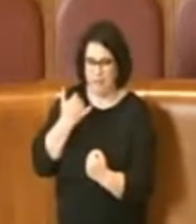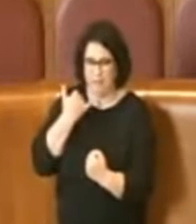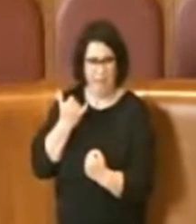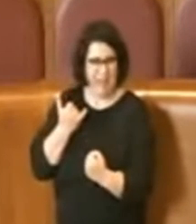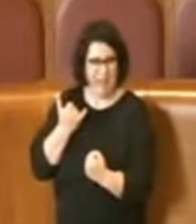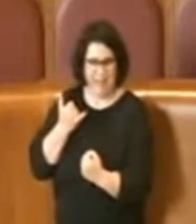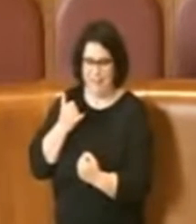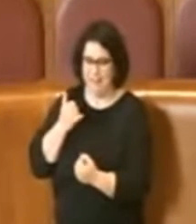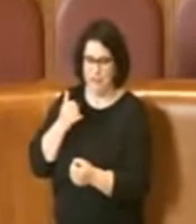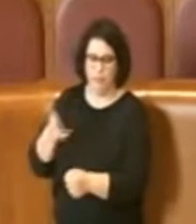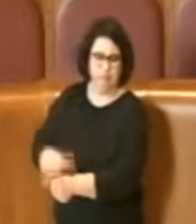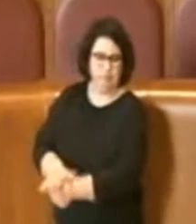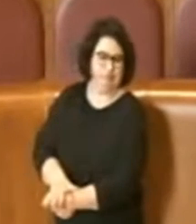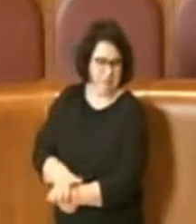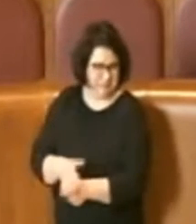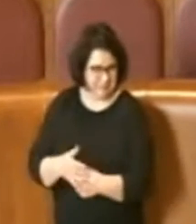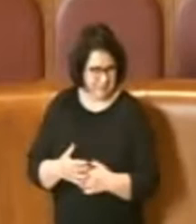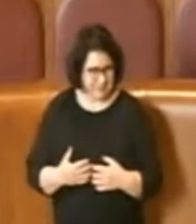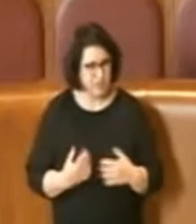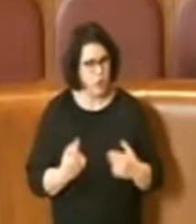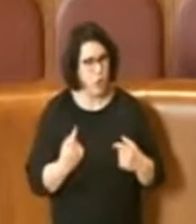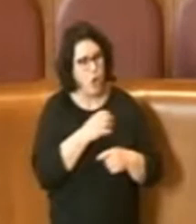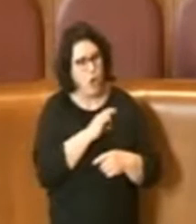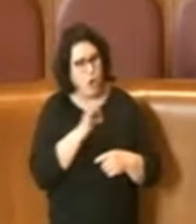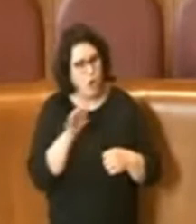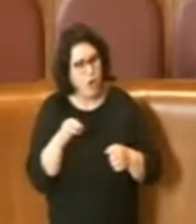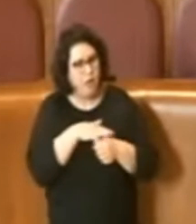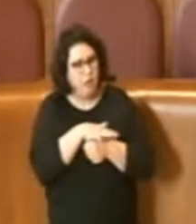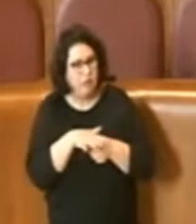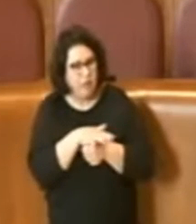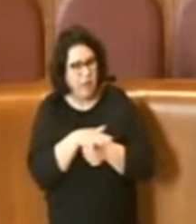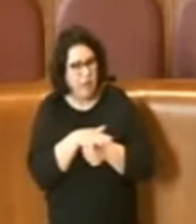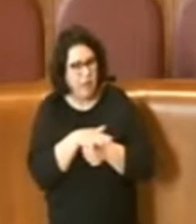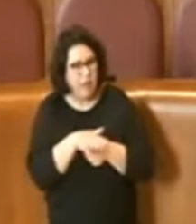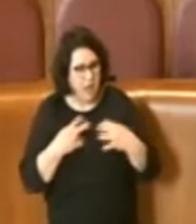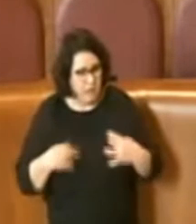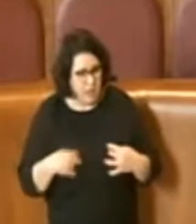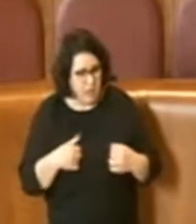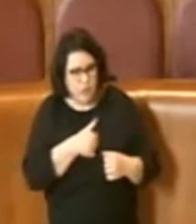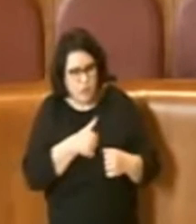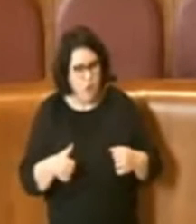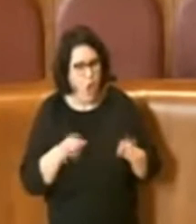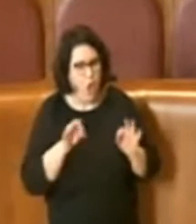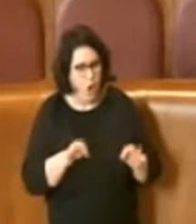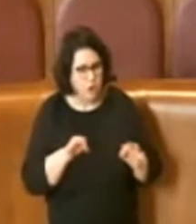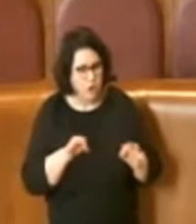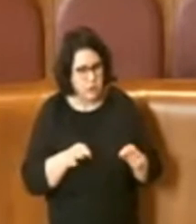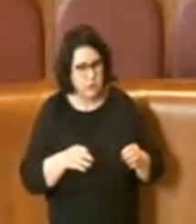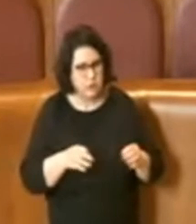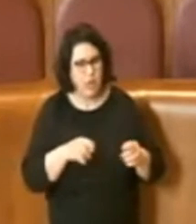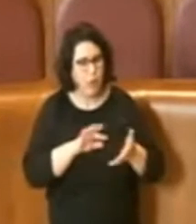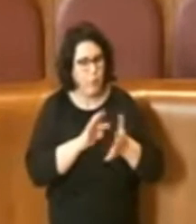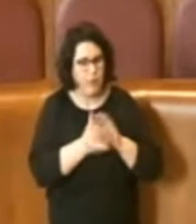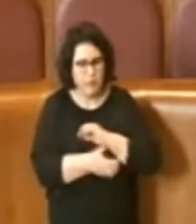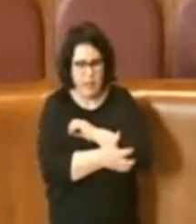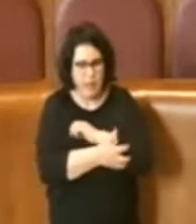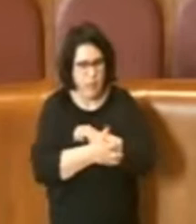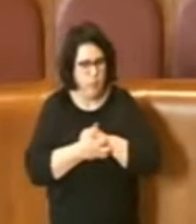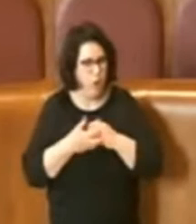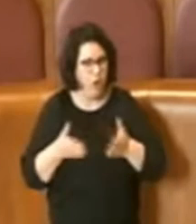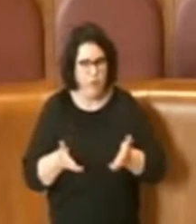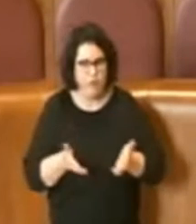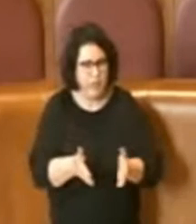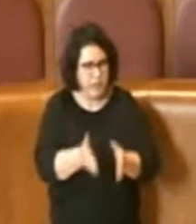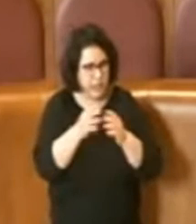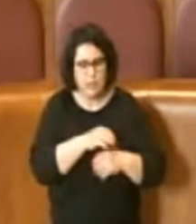ancora famiglie che vivono solo di questo messe sulla strada, sulla pelle